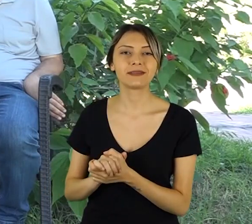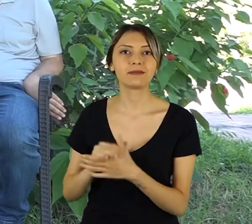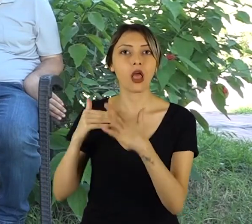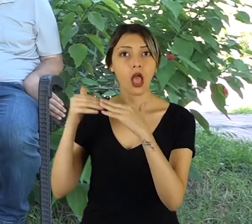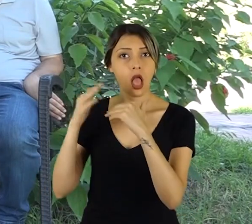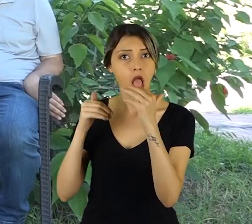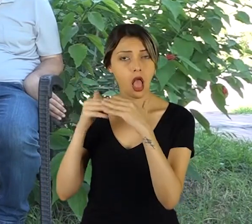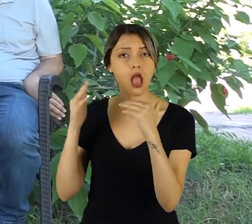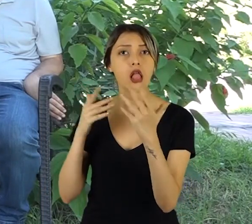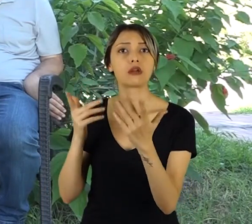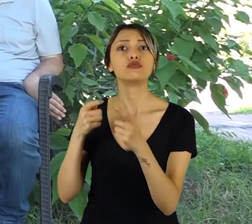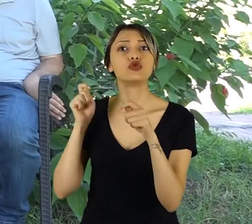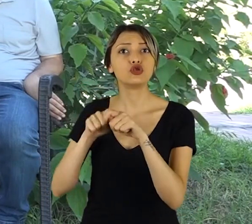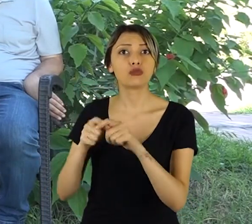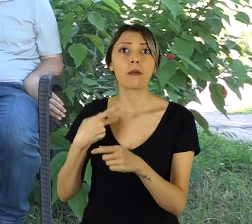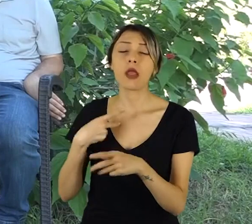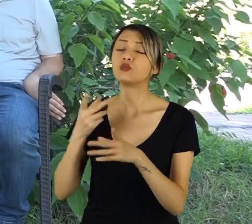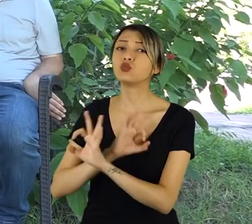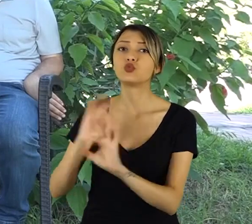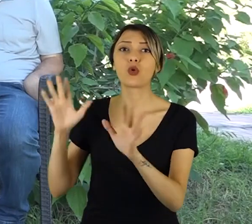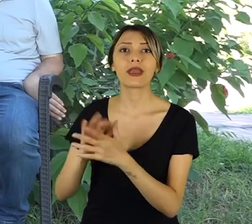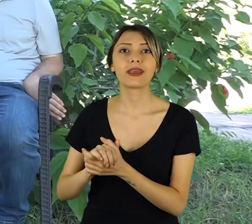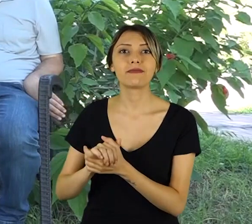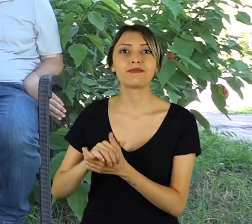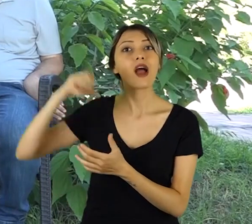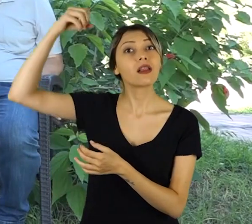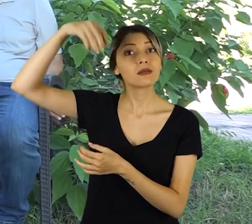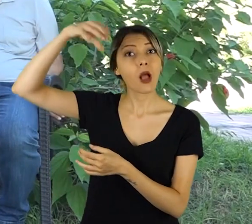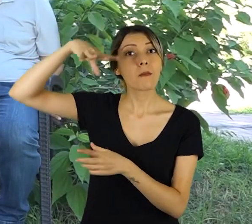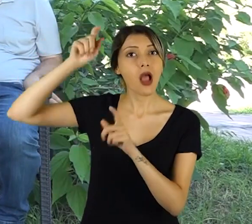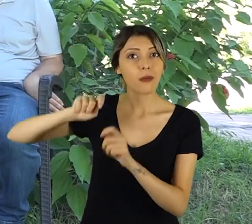Abajurlar falan yaptım. Çocuklara hediyeler de aldım.